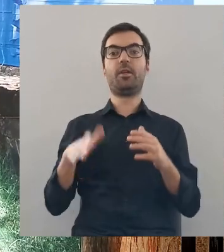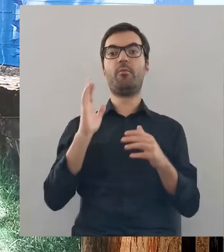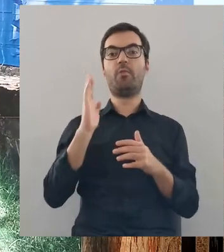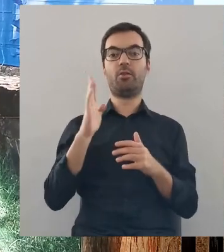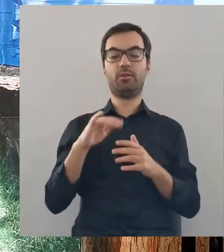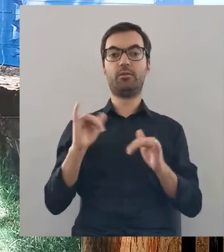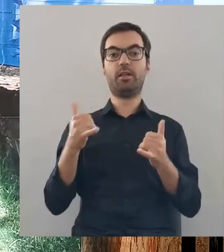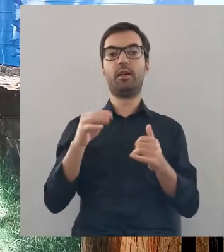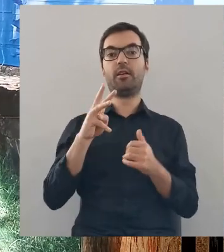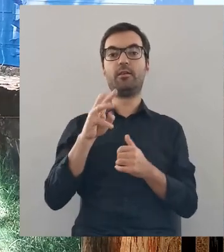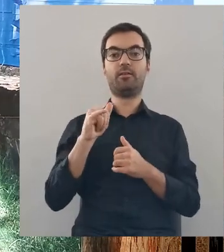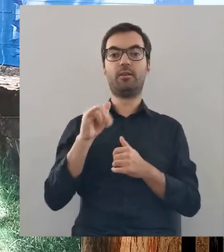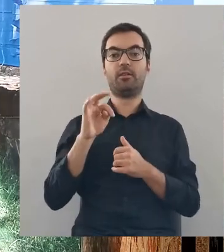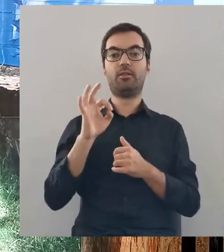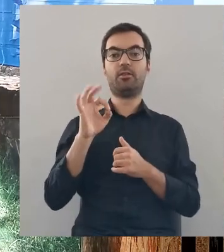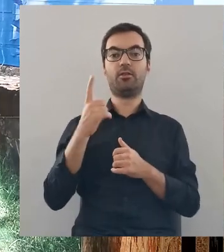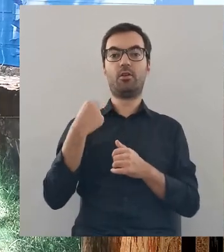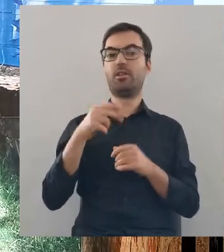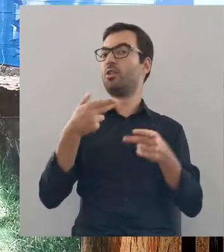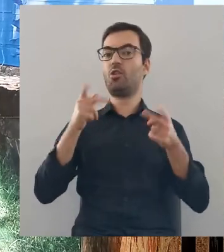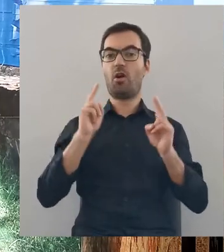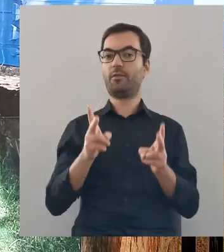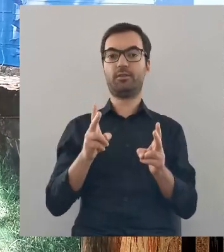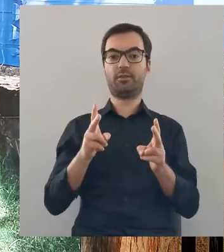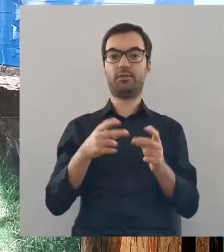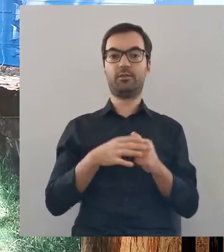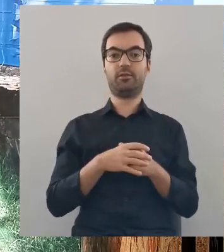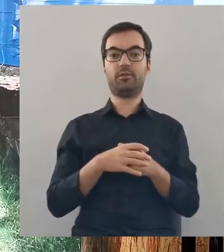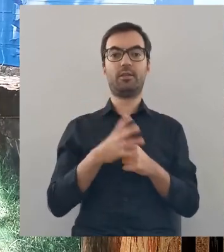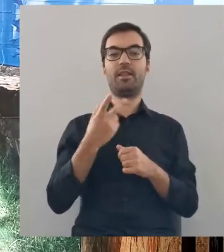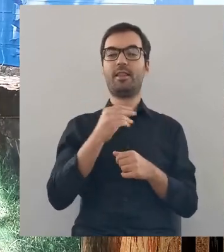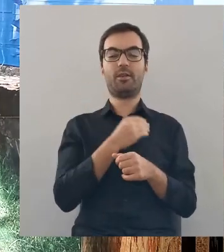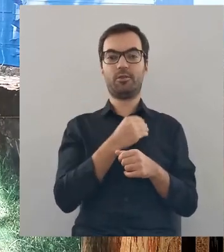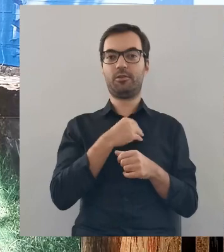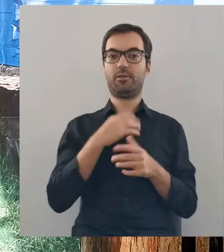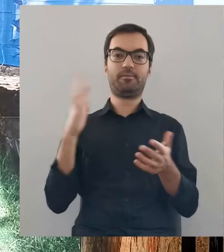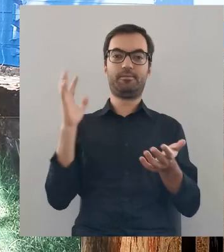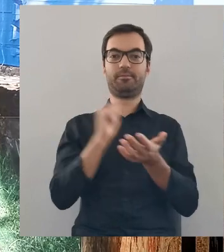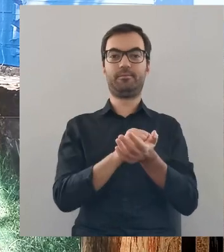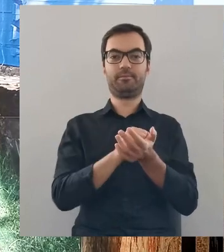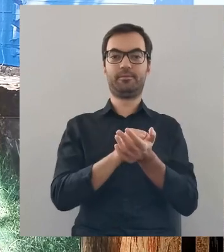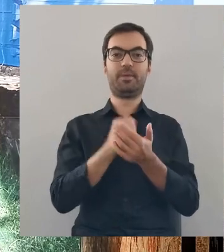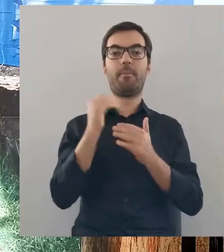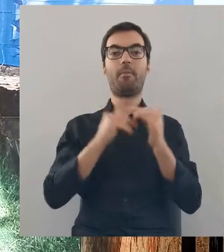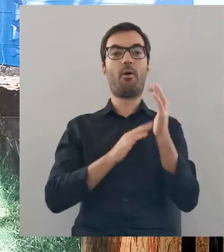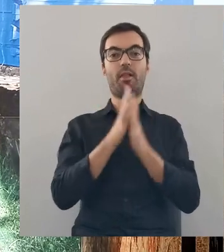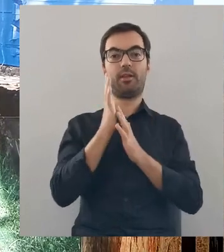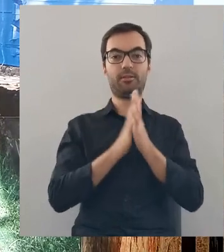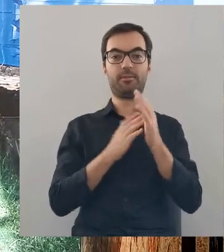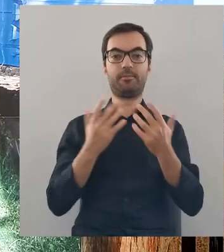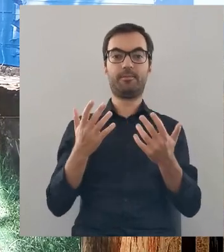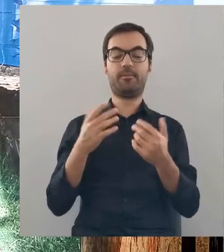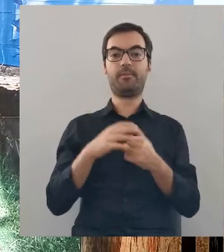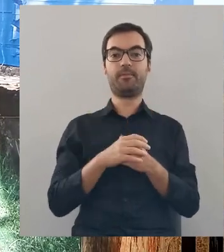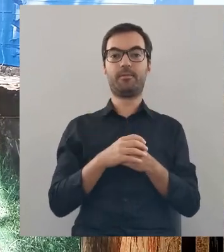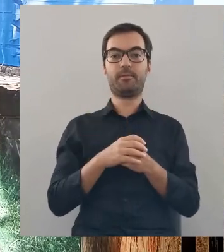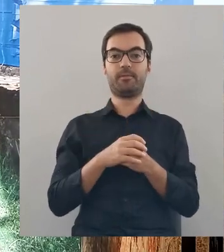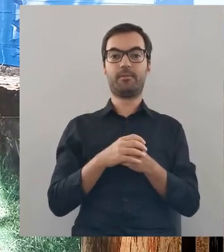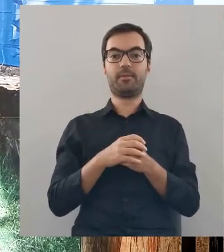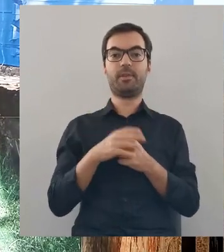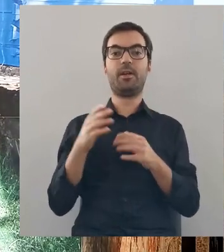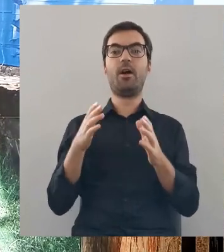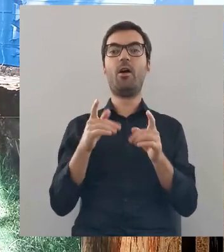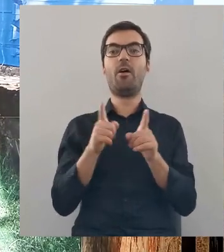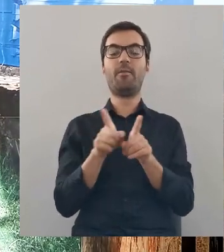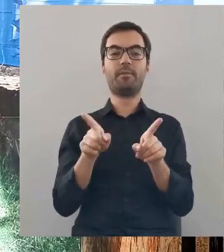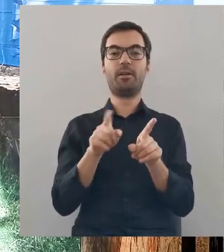No a później, kiedy Witold nieoficjalnie i nielegalnie przejął Podlasie w